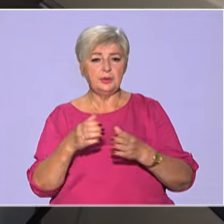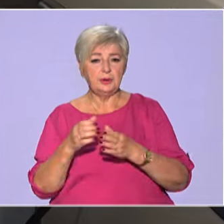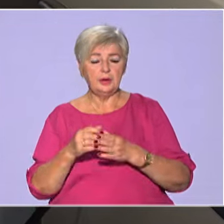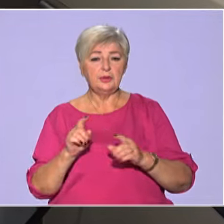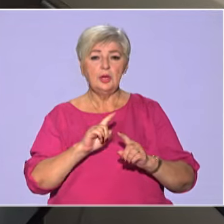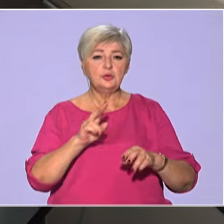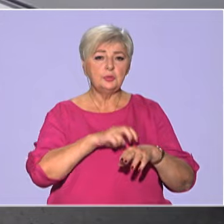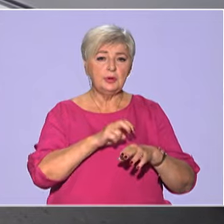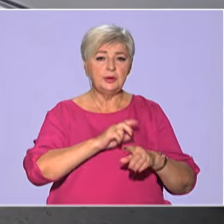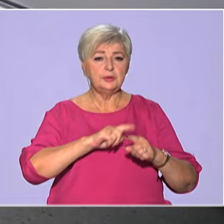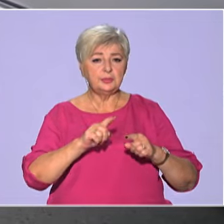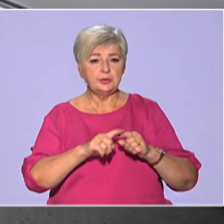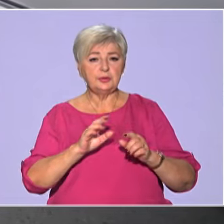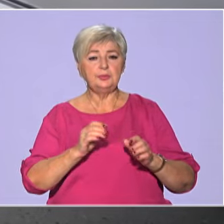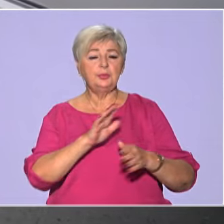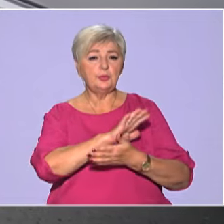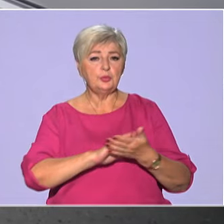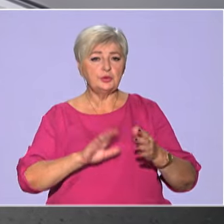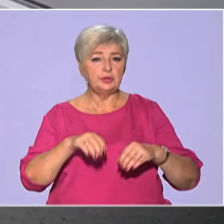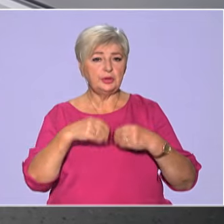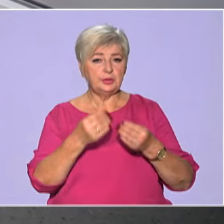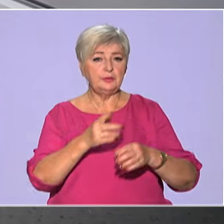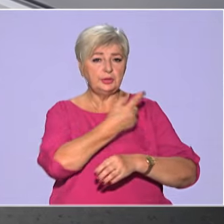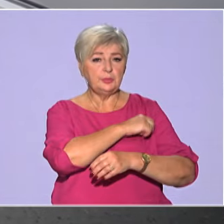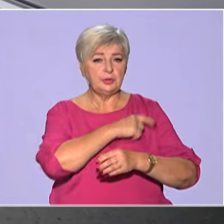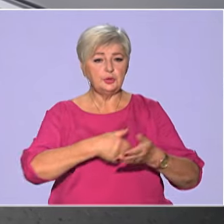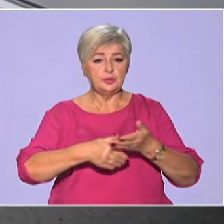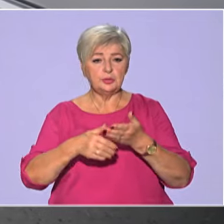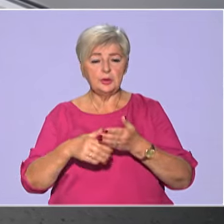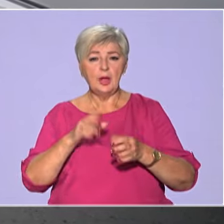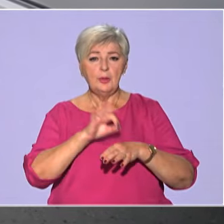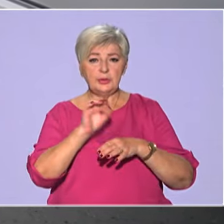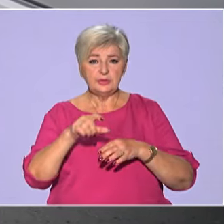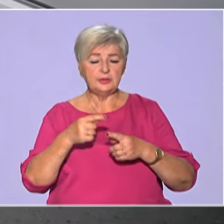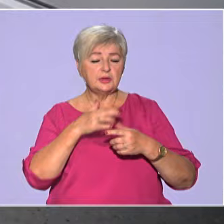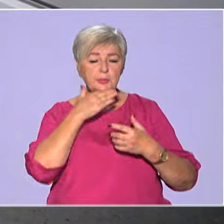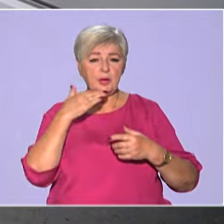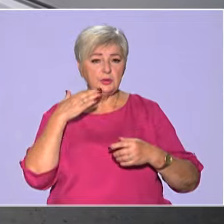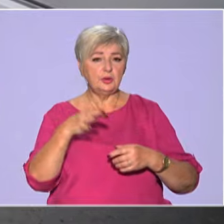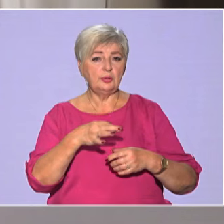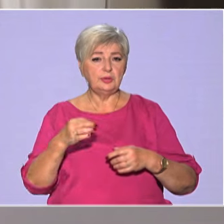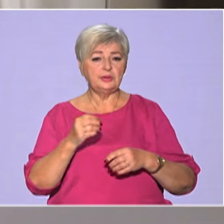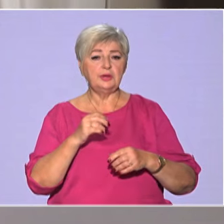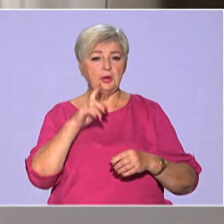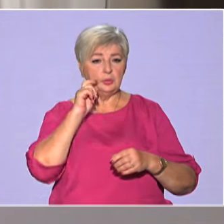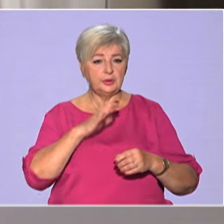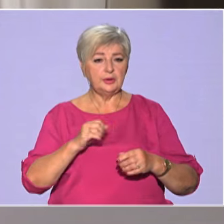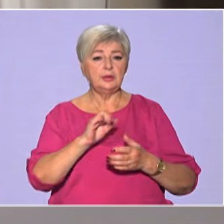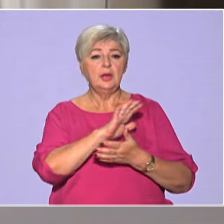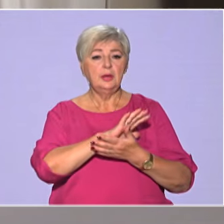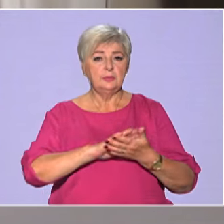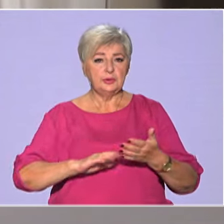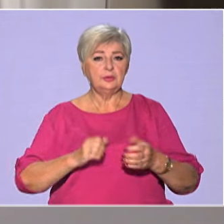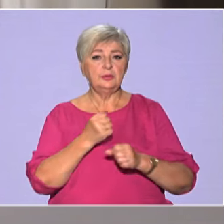якнайшвидше продовжили надавати медичну допомогу пацієнтам з багатьох областей України. Роботи по відновленню тривають і нині.